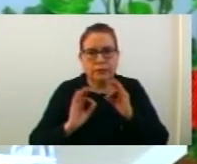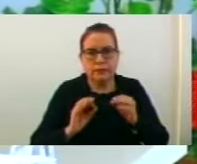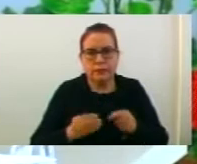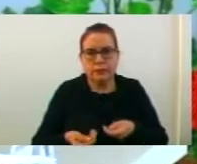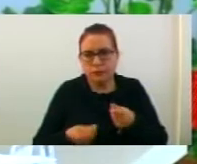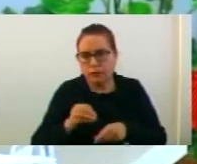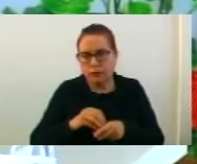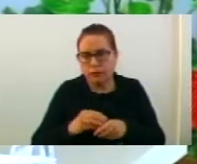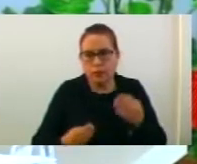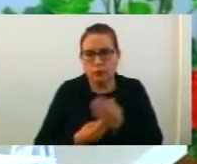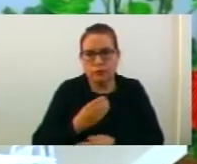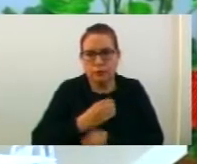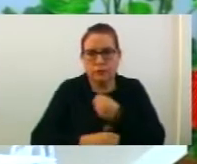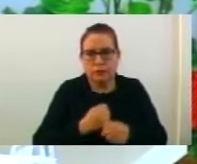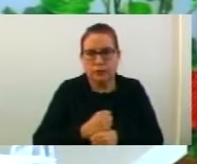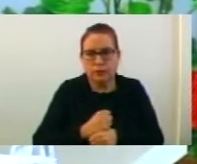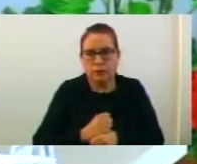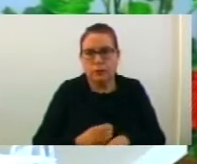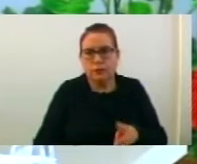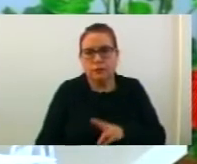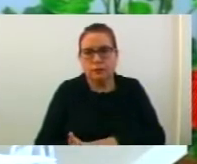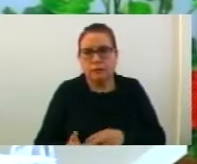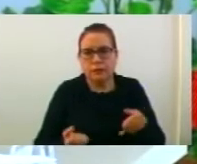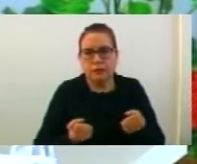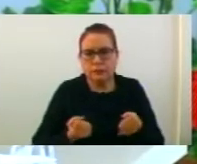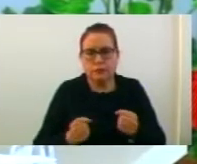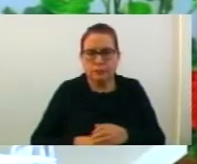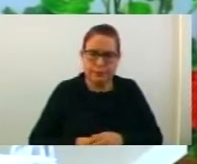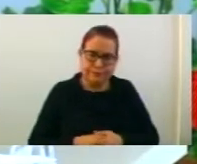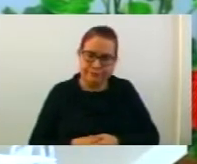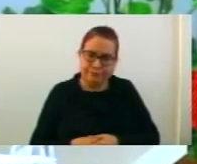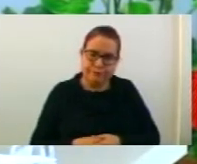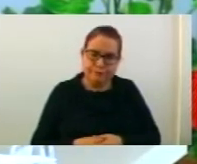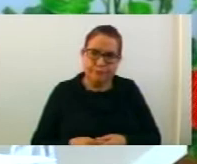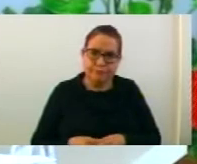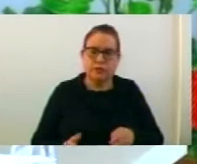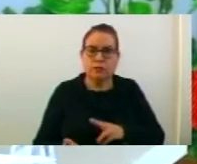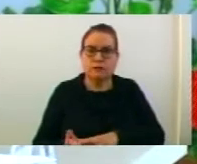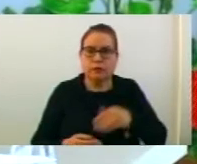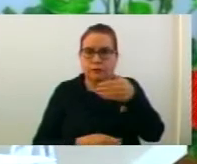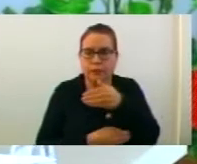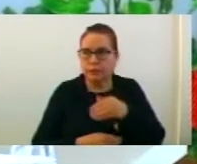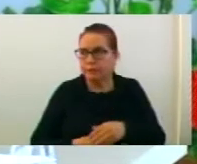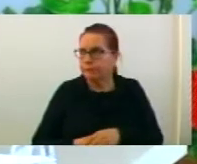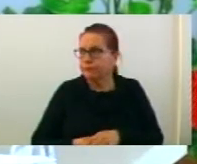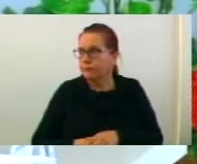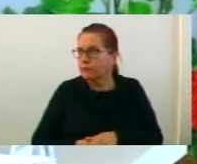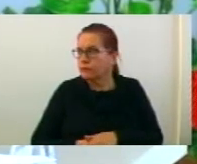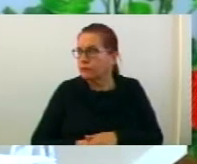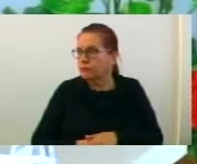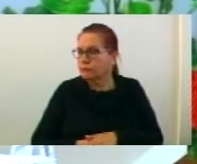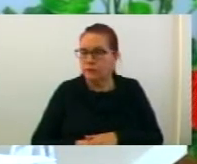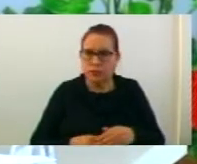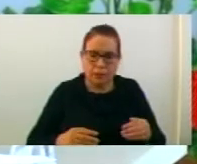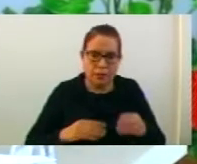скистрецва за нови върботување во ялното предпријатие паркирајащето Струмица за 2018 година. Барен за